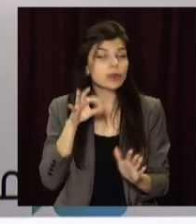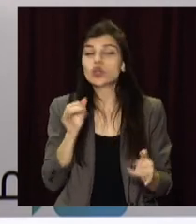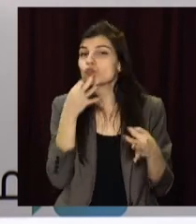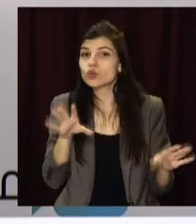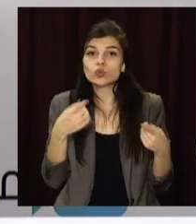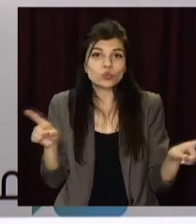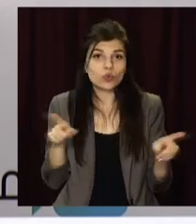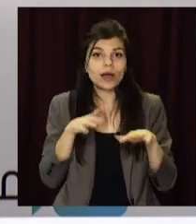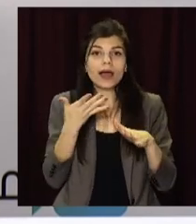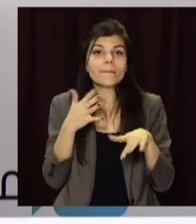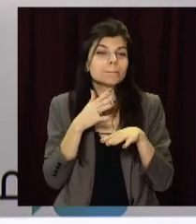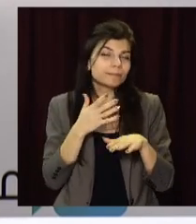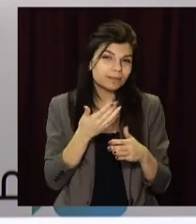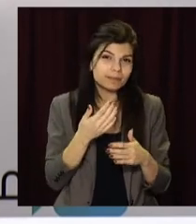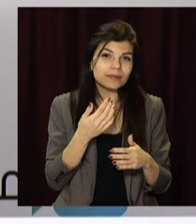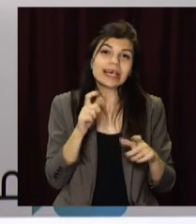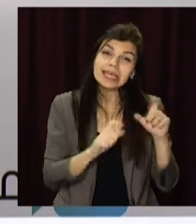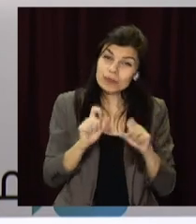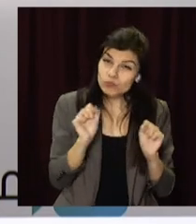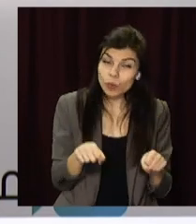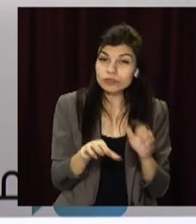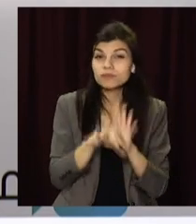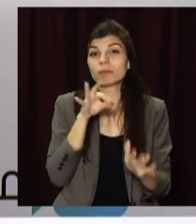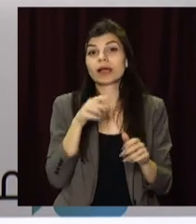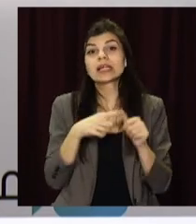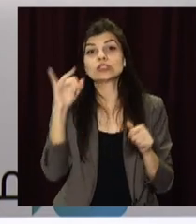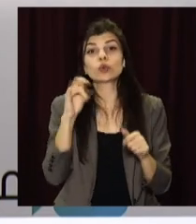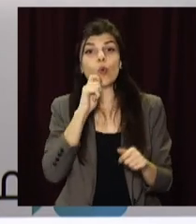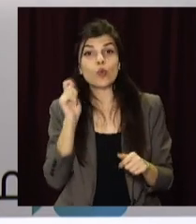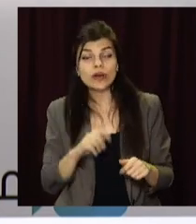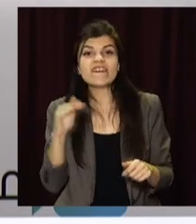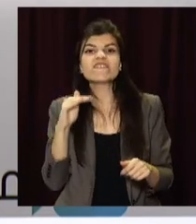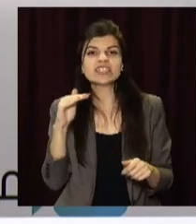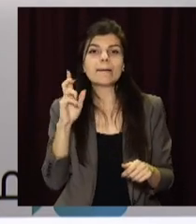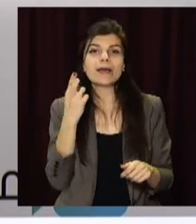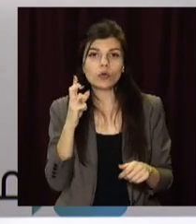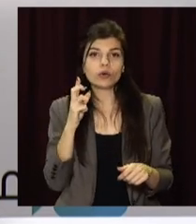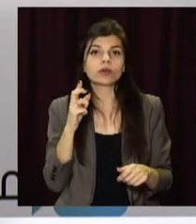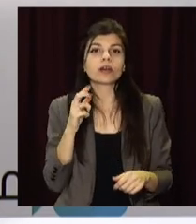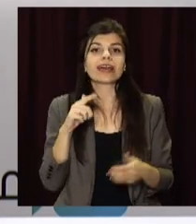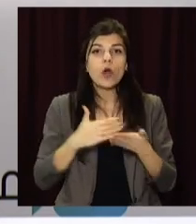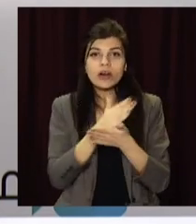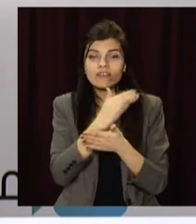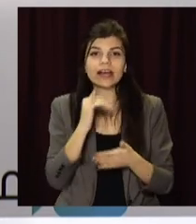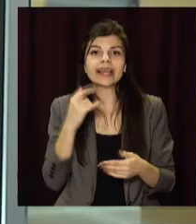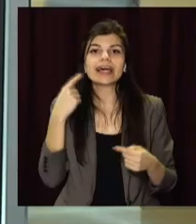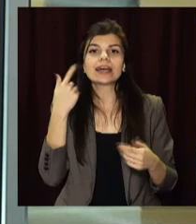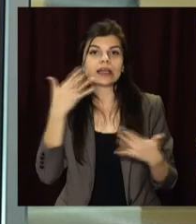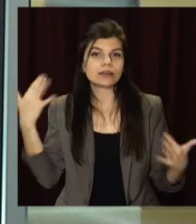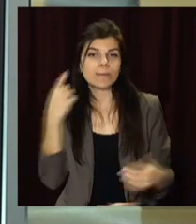інший предмет з переліку хімії, історії України, фізики, біології, географії і іноземних мов.